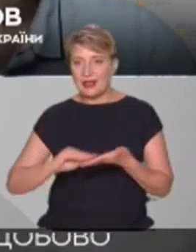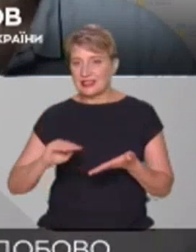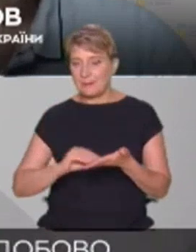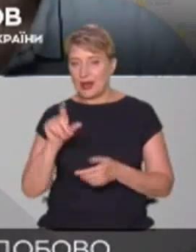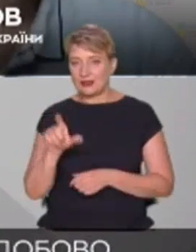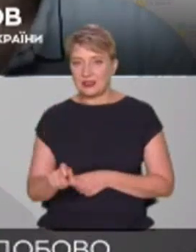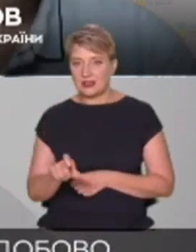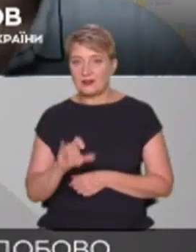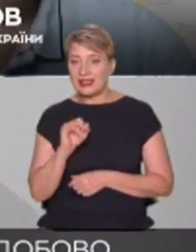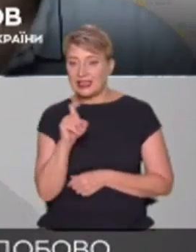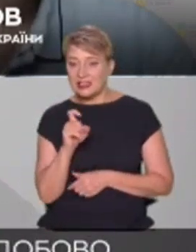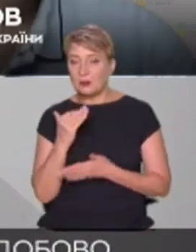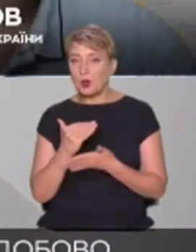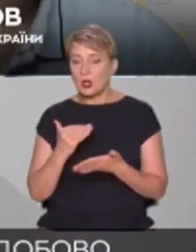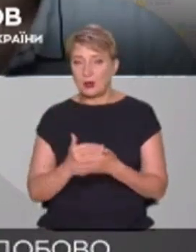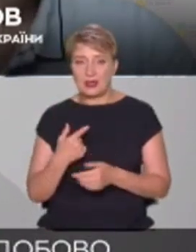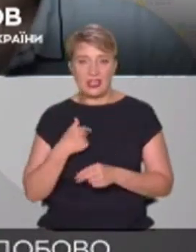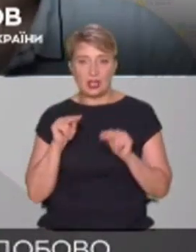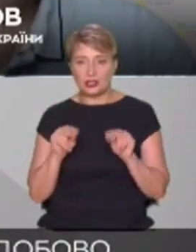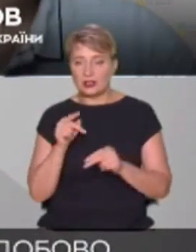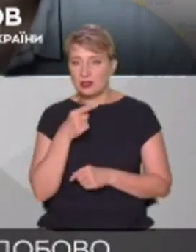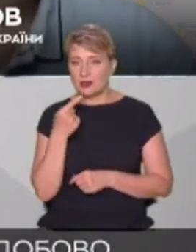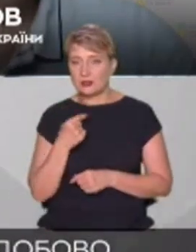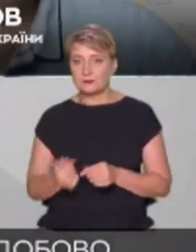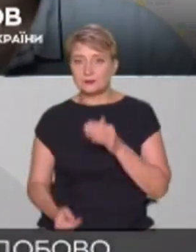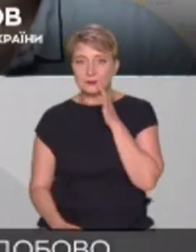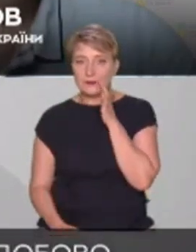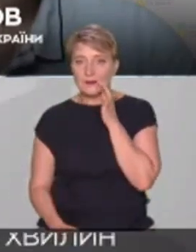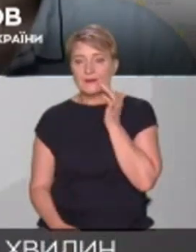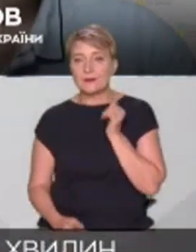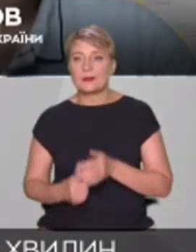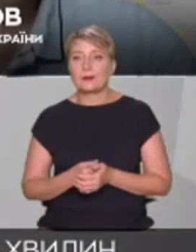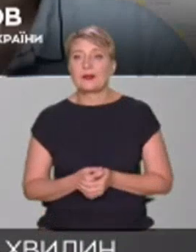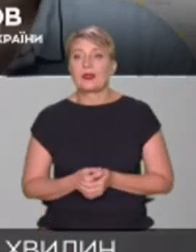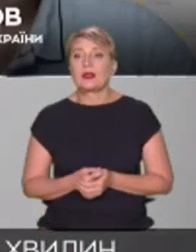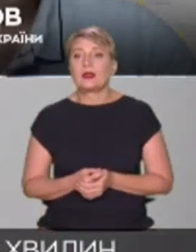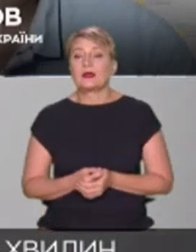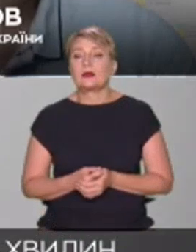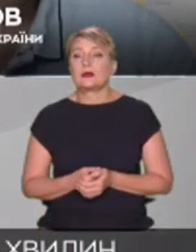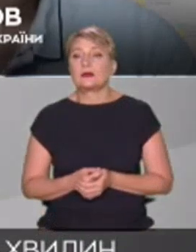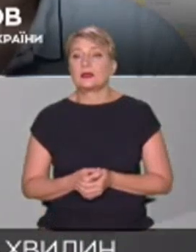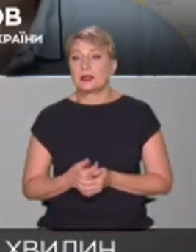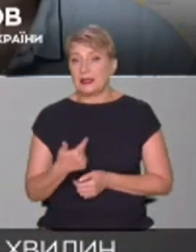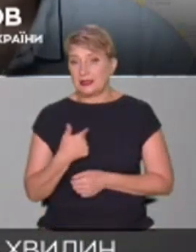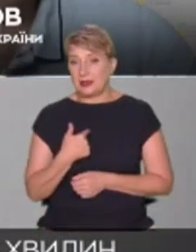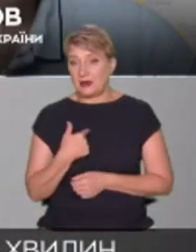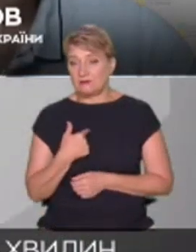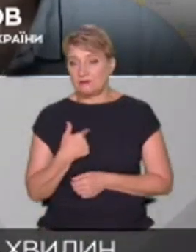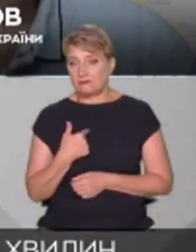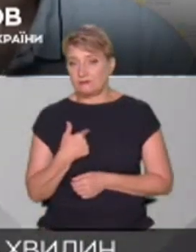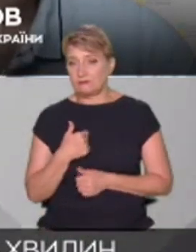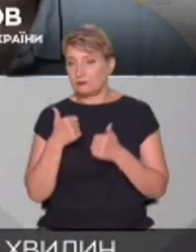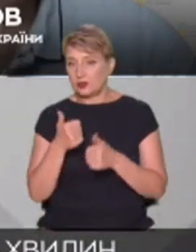Я, чесно кажучи, з одного боку, як людина, яка добре знає російську